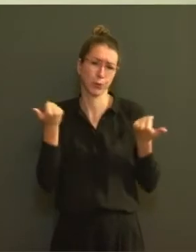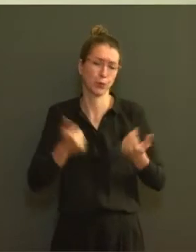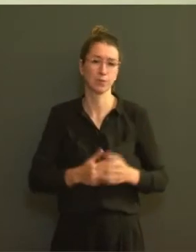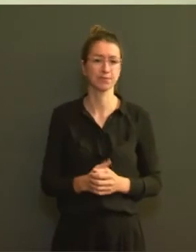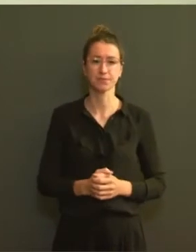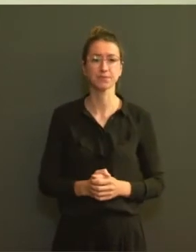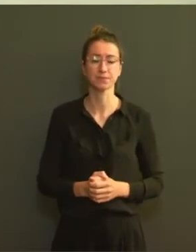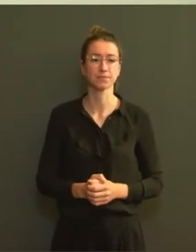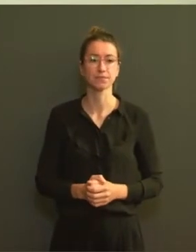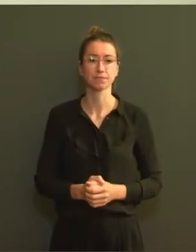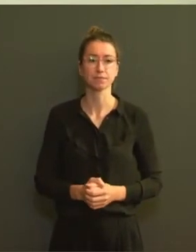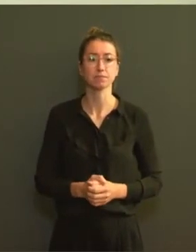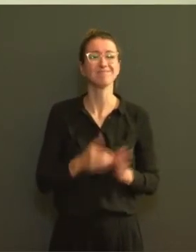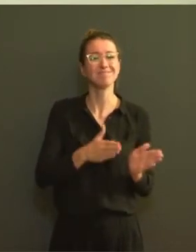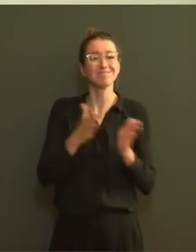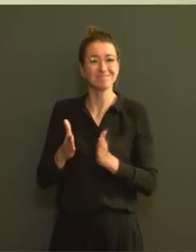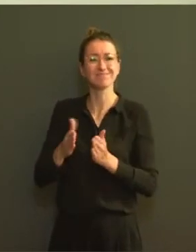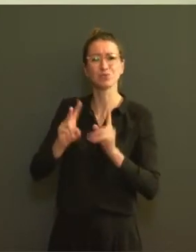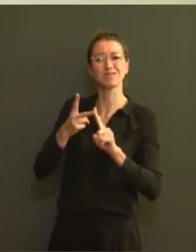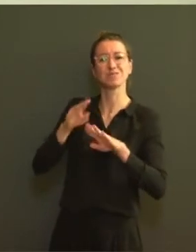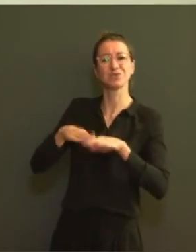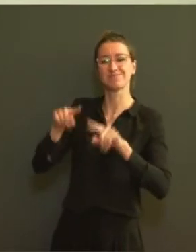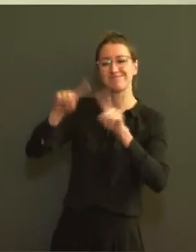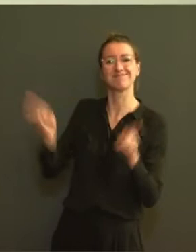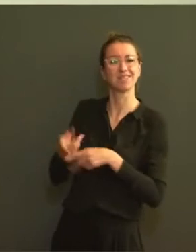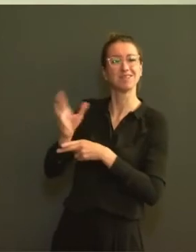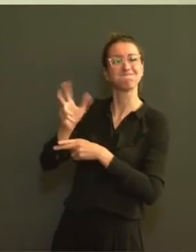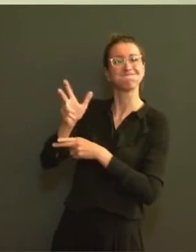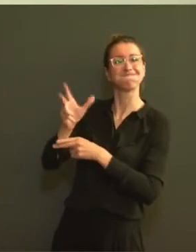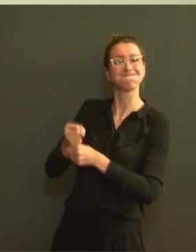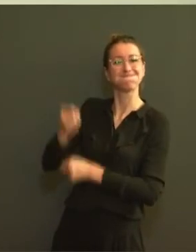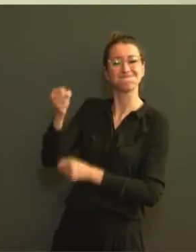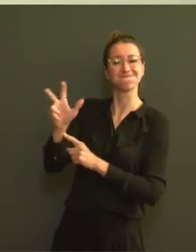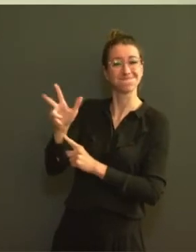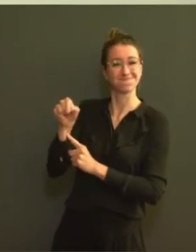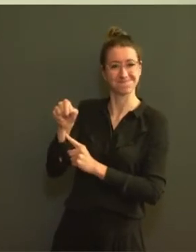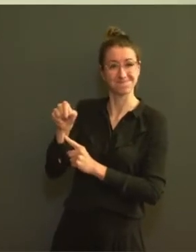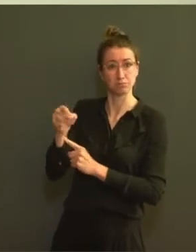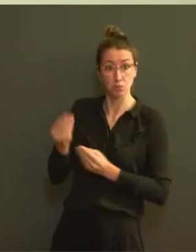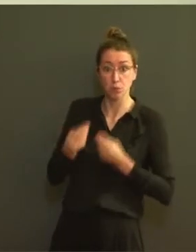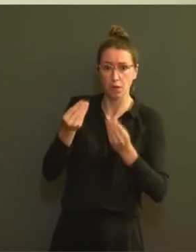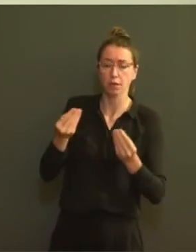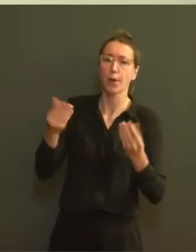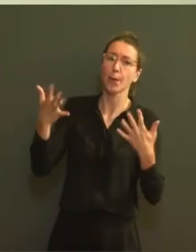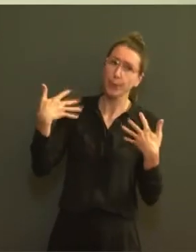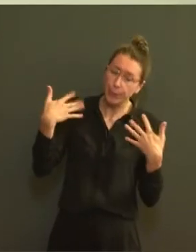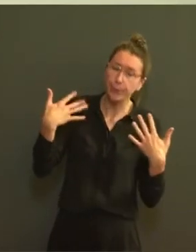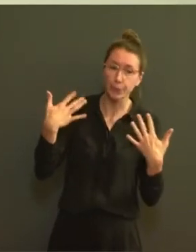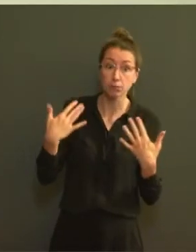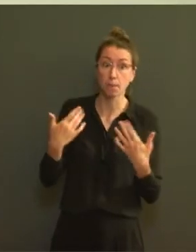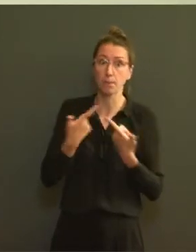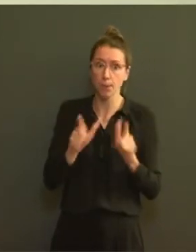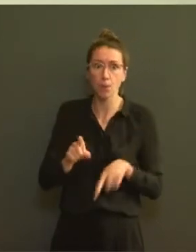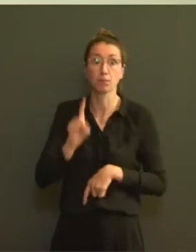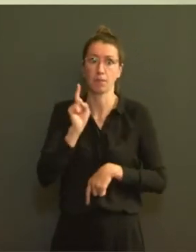Les ventilateurs peuvent également être utilisés pour refroidir les personnes. Mais il est important de ne les utiliser que dans